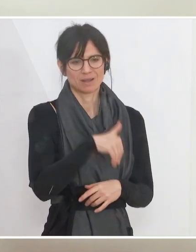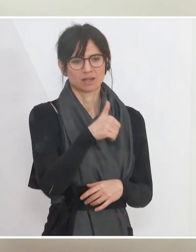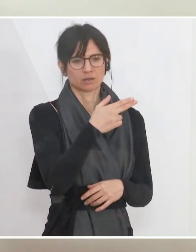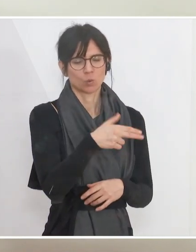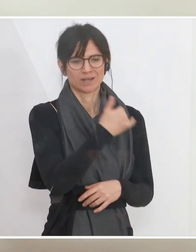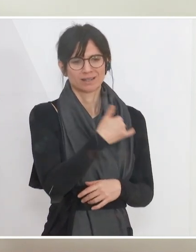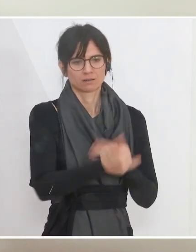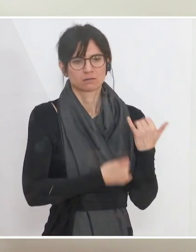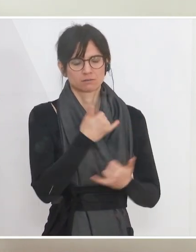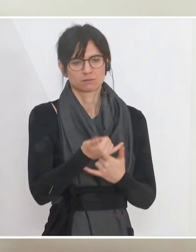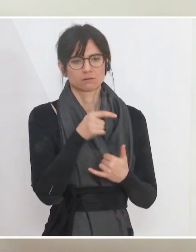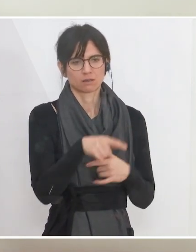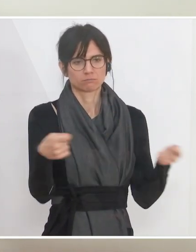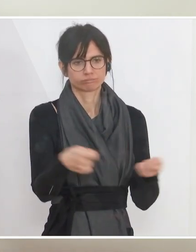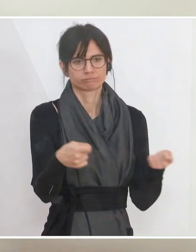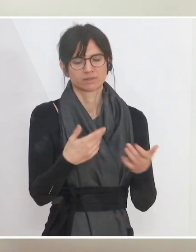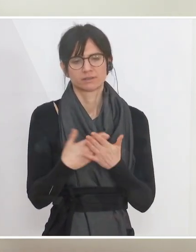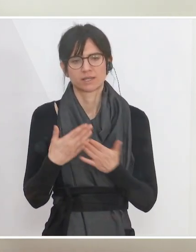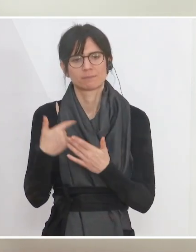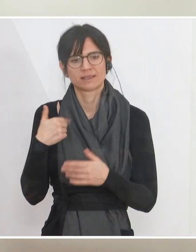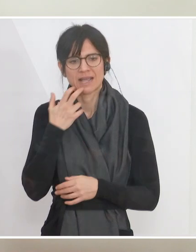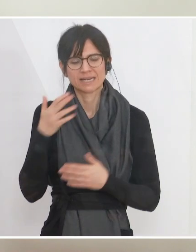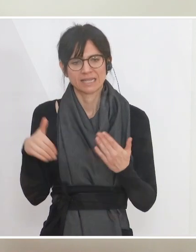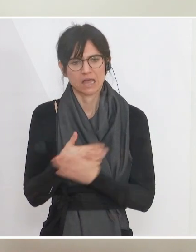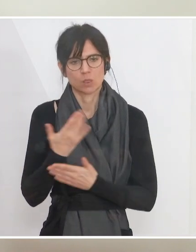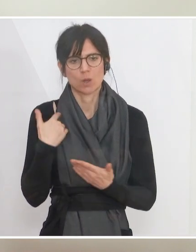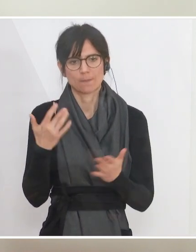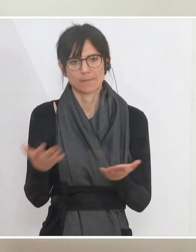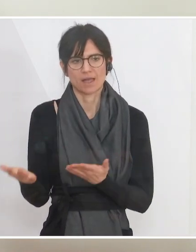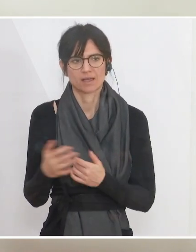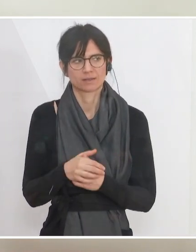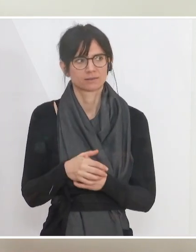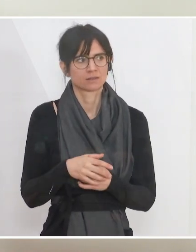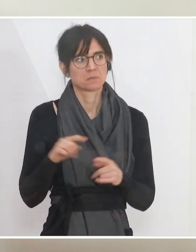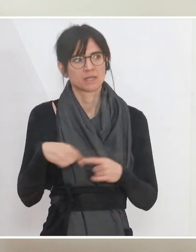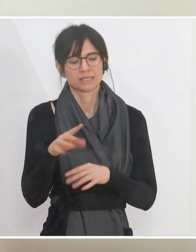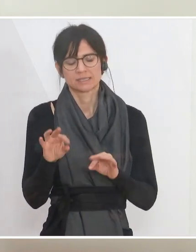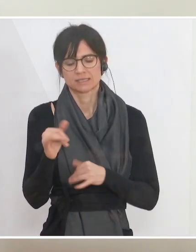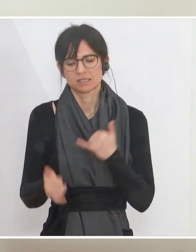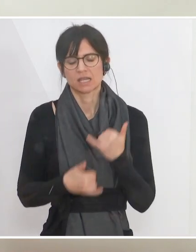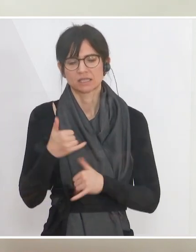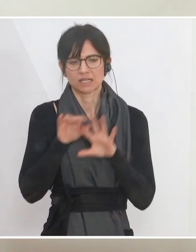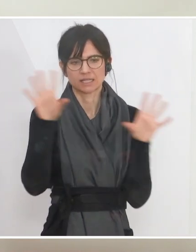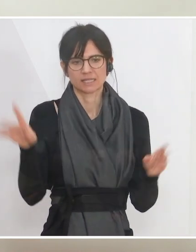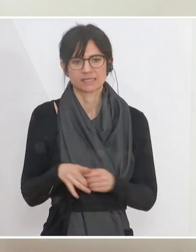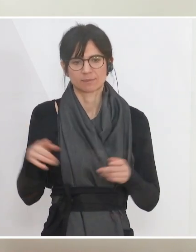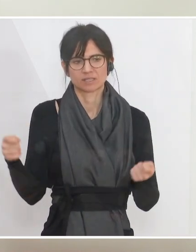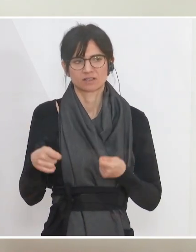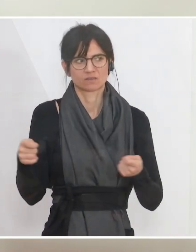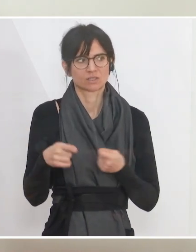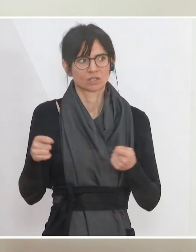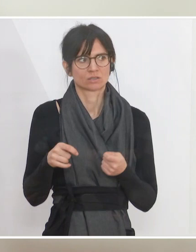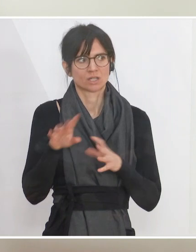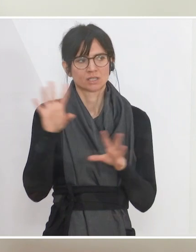in den Ausbau der erneuerbaren Energien. Damit lösen wir in den nächsten zehn Jahren Gesamtinvestitionen von insgesamt